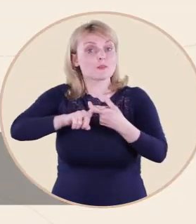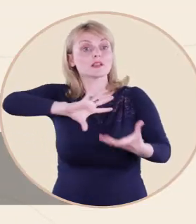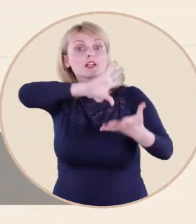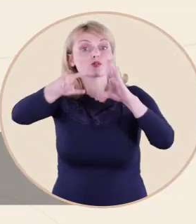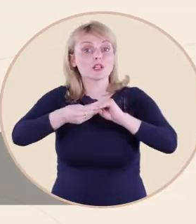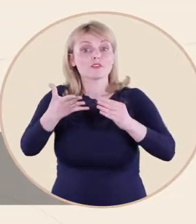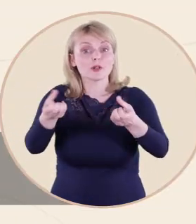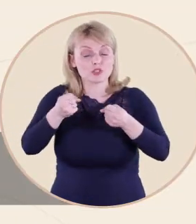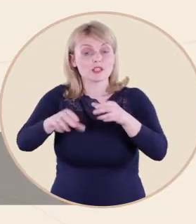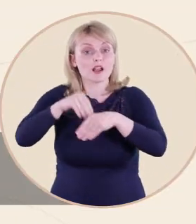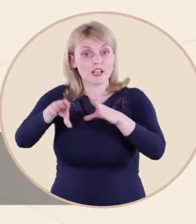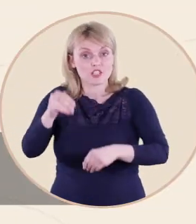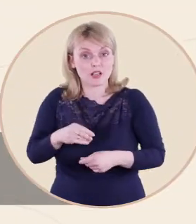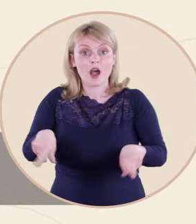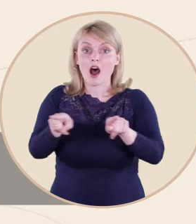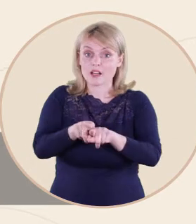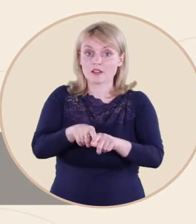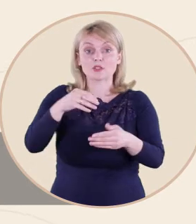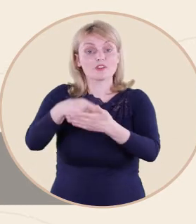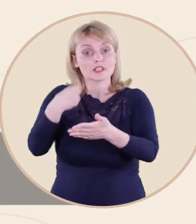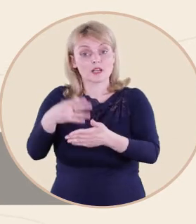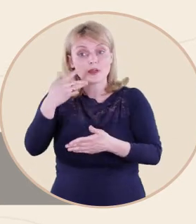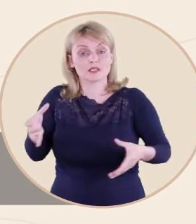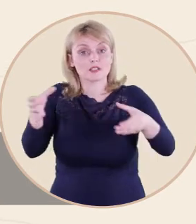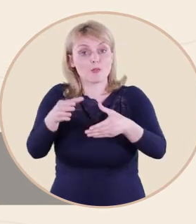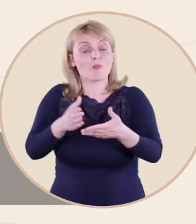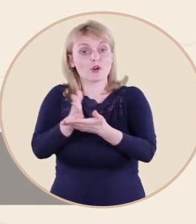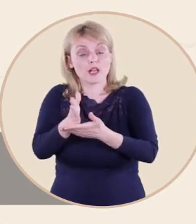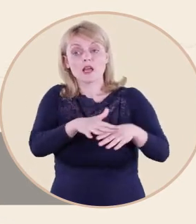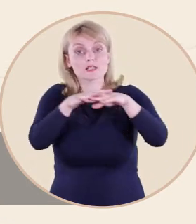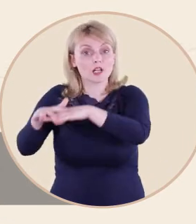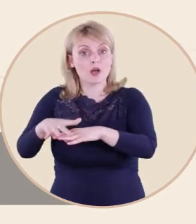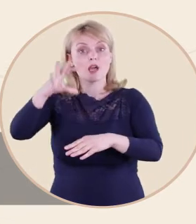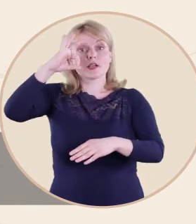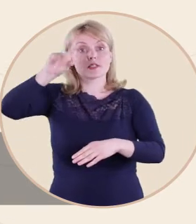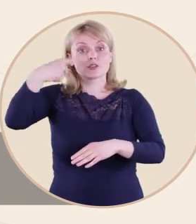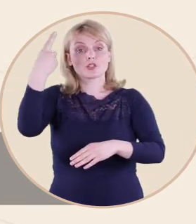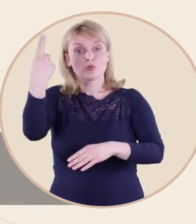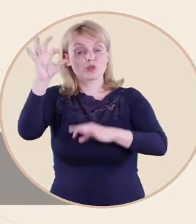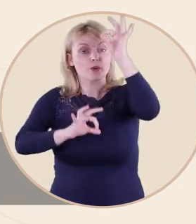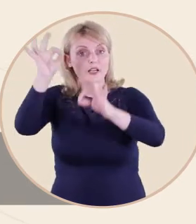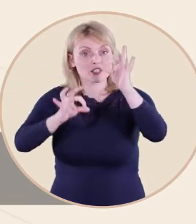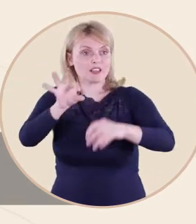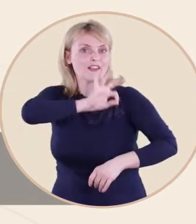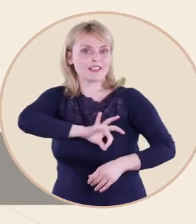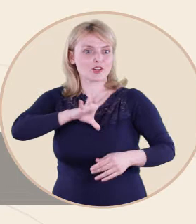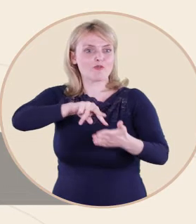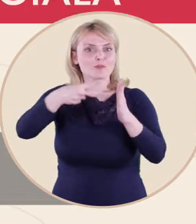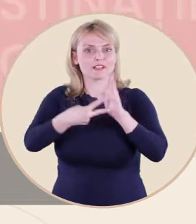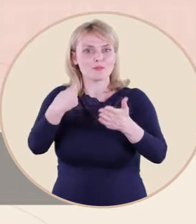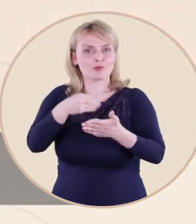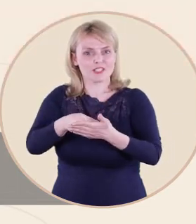se alocă 0,1% din veniturile planificate în bugetul pentru acel an, cu excepție a veniturilor cu destinație specială.